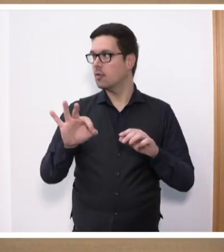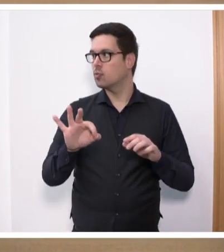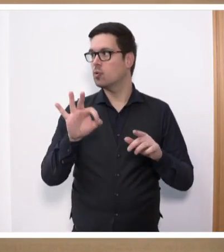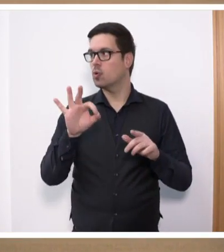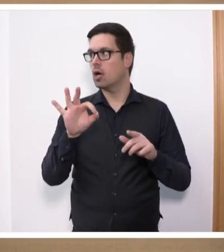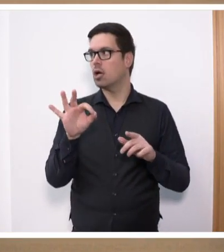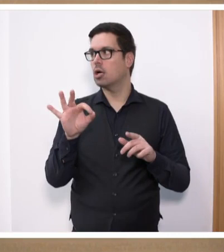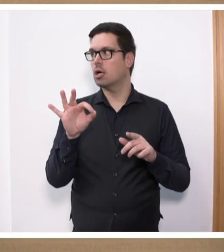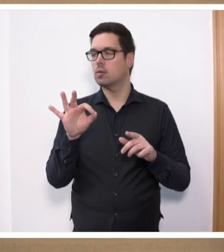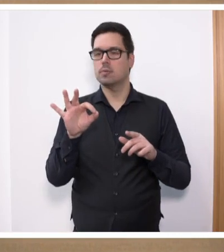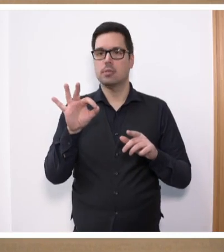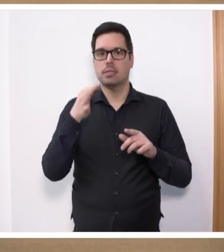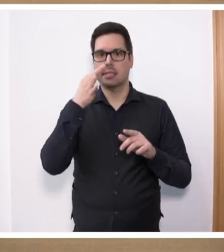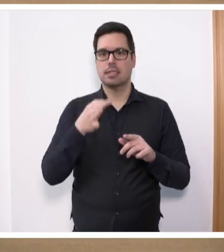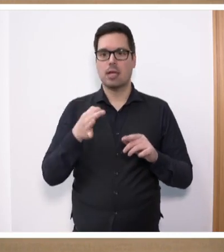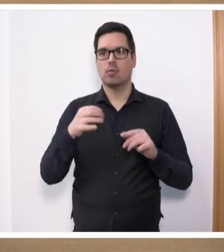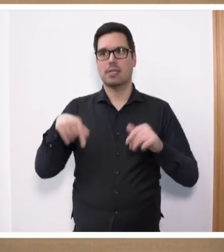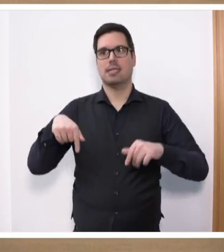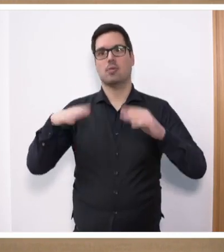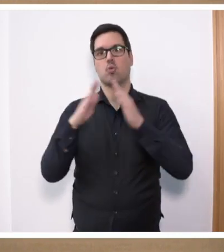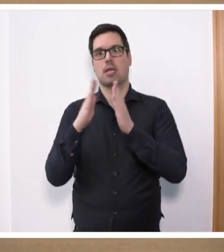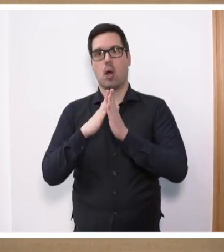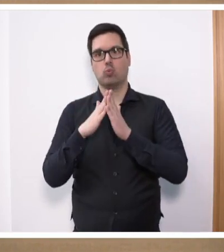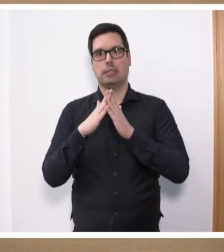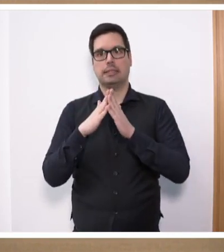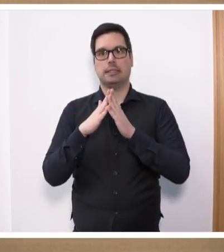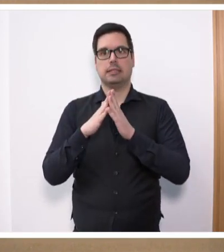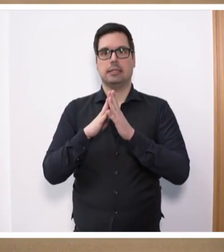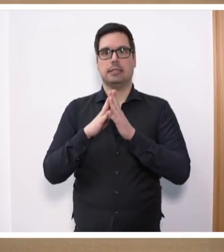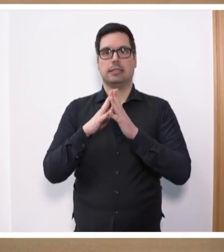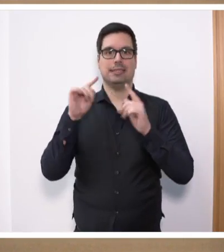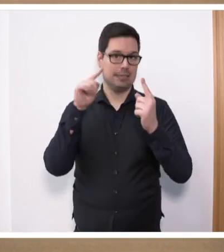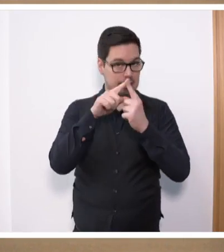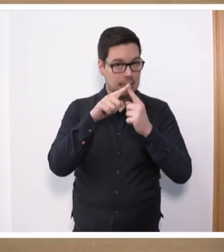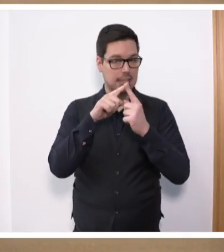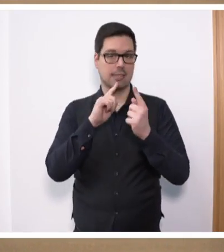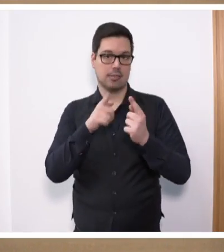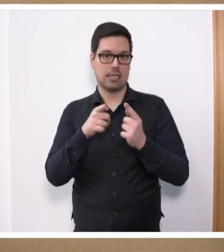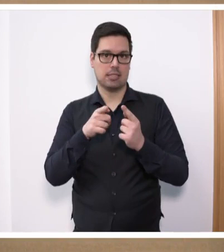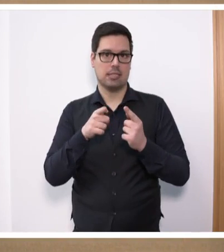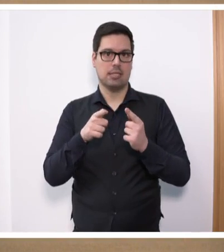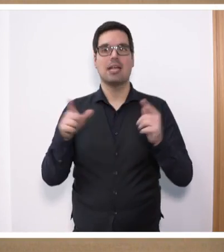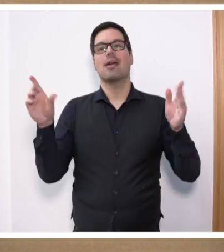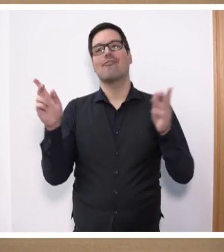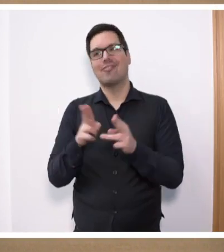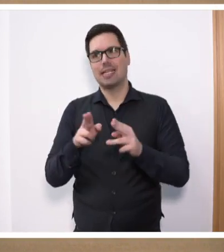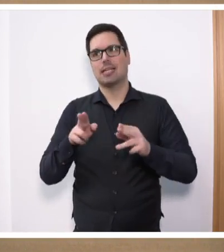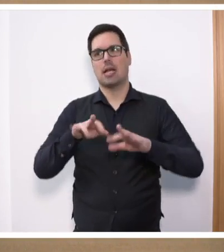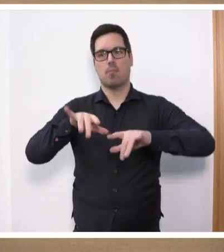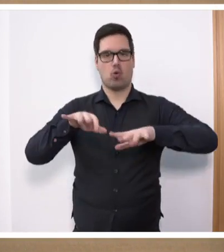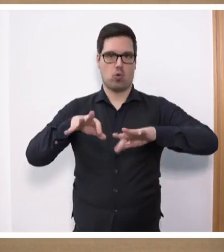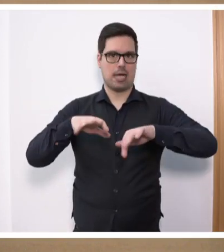dass genau wie dieses Hohe Haus es auch als Ziel formuliert hat, ein möglichst geringer bürokratischer Aufwand,